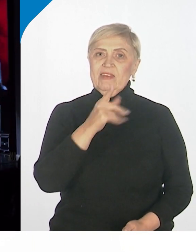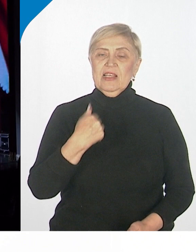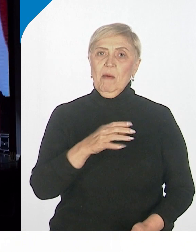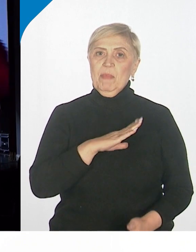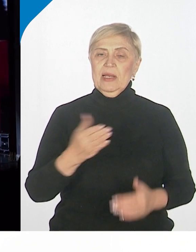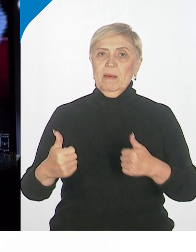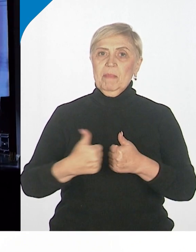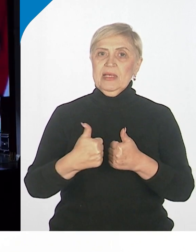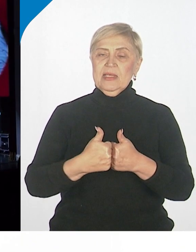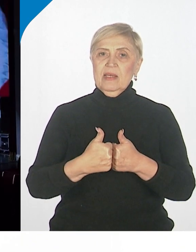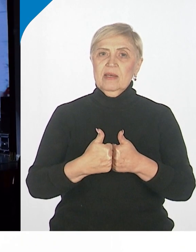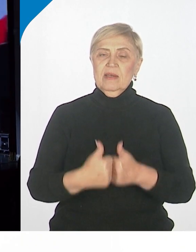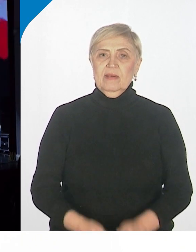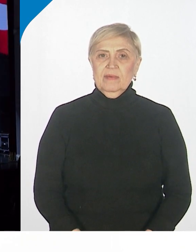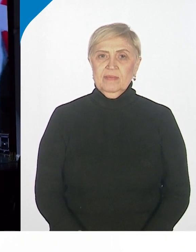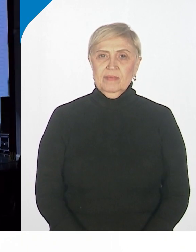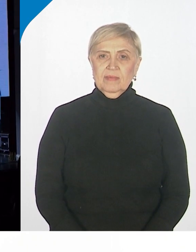к духу нашего бренда.